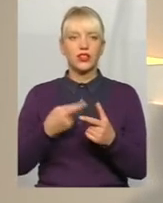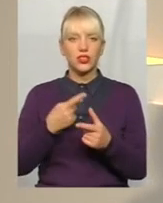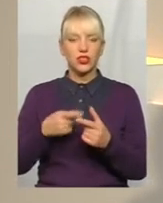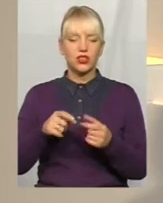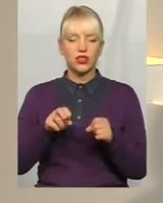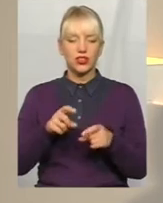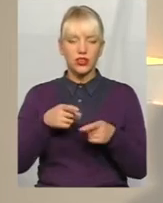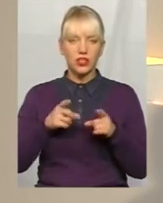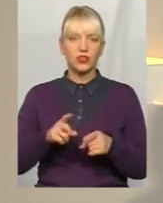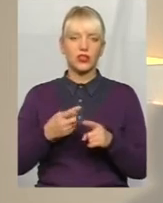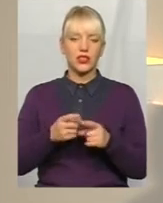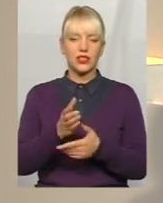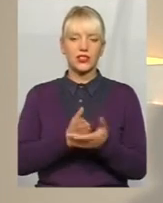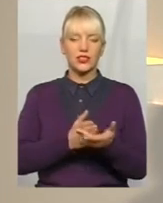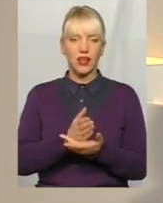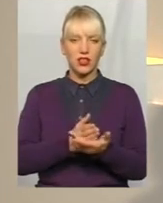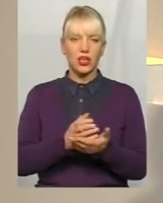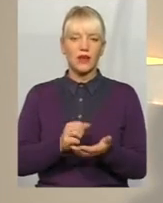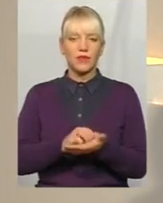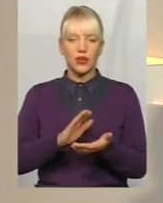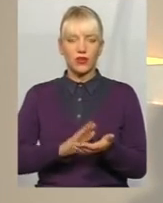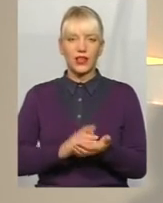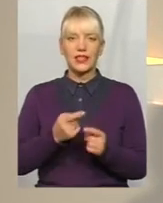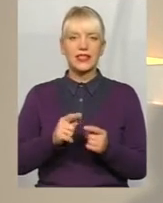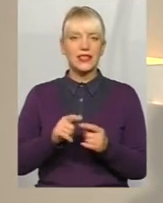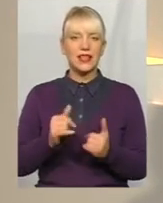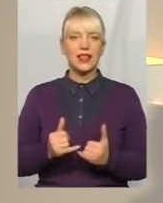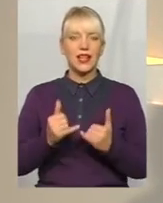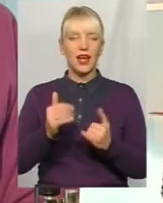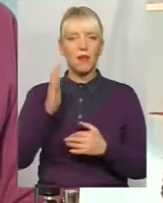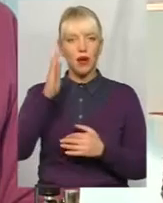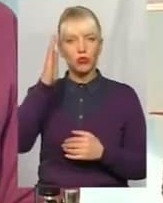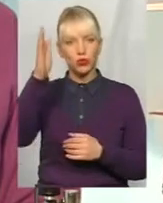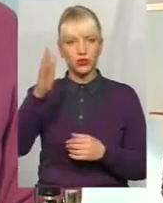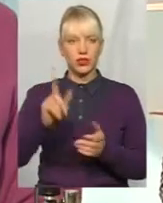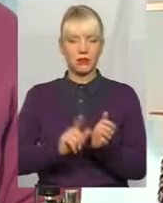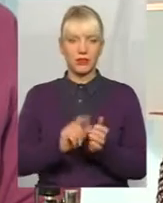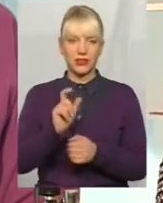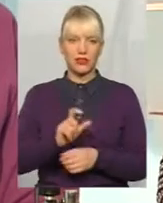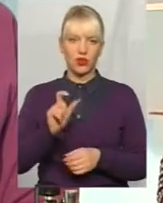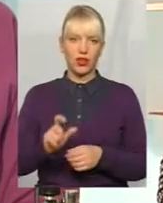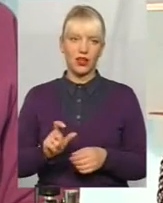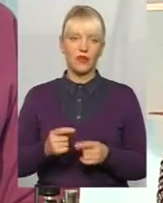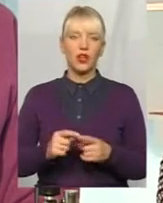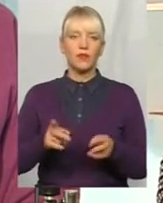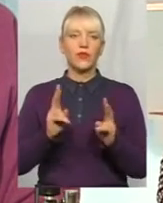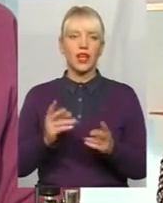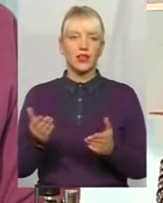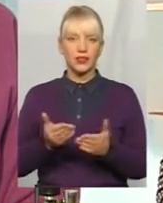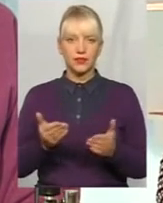Це для майбутніх пенсіонерів, не для тих, що вже вийшли на пенсію, а для майбутніх пенсіонерів, які